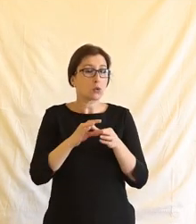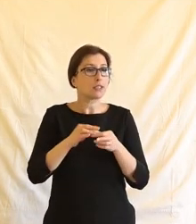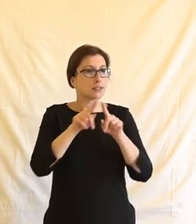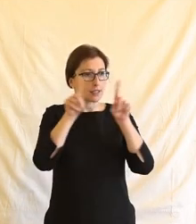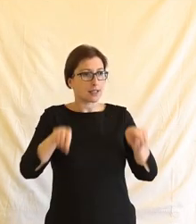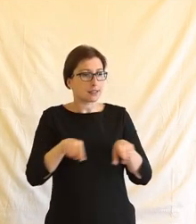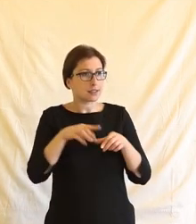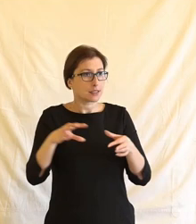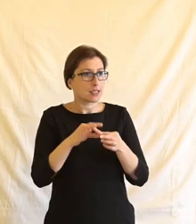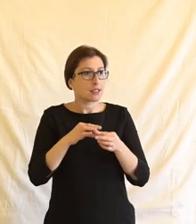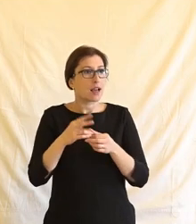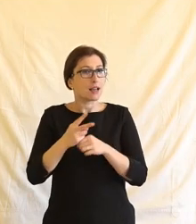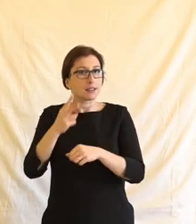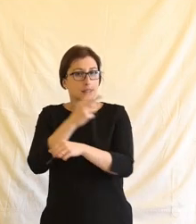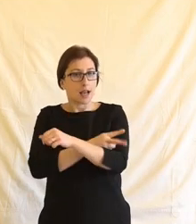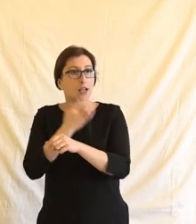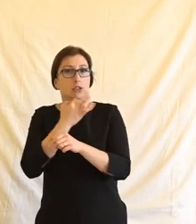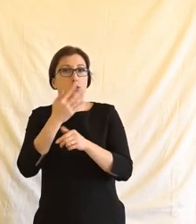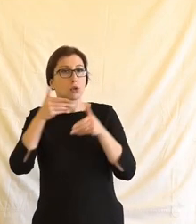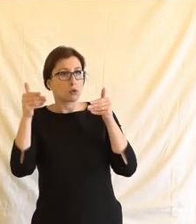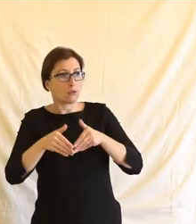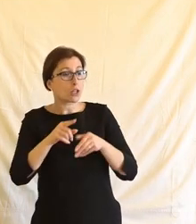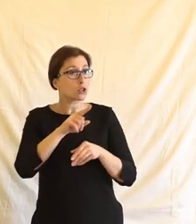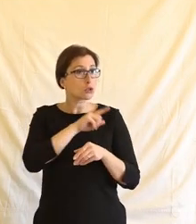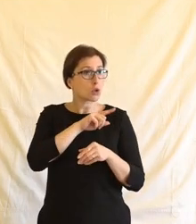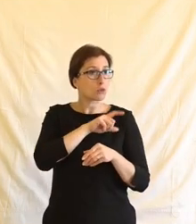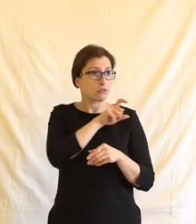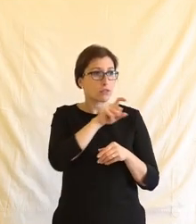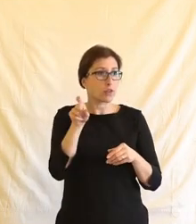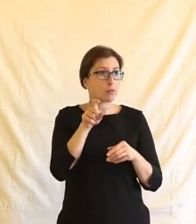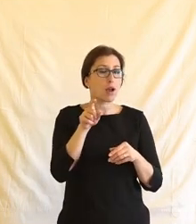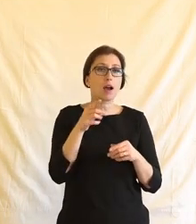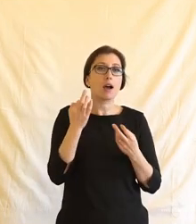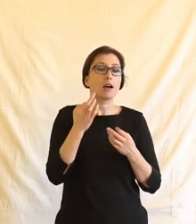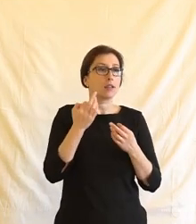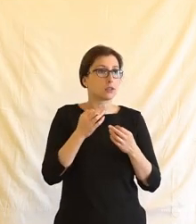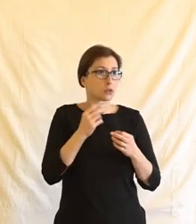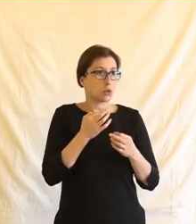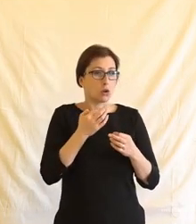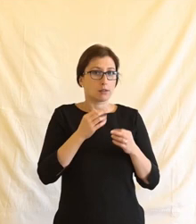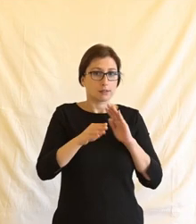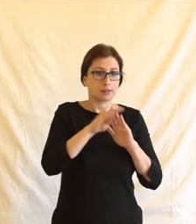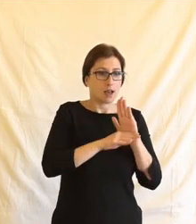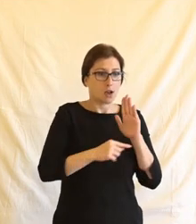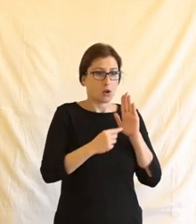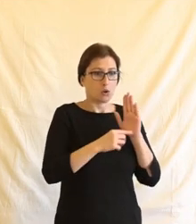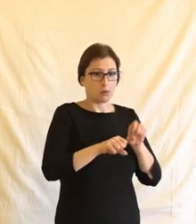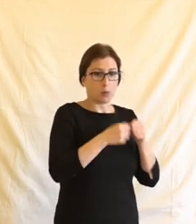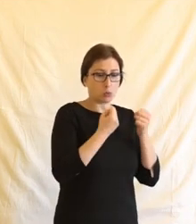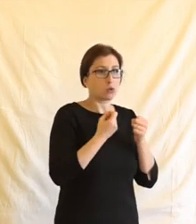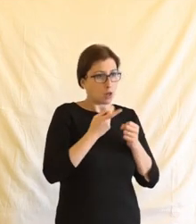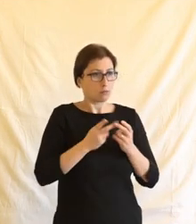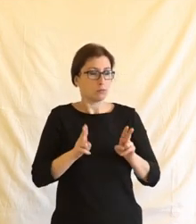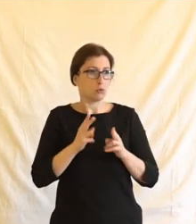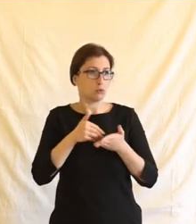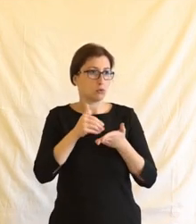konat pouze to, co mu zákon výslovně dovolí, zatímco soukromý subjekt může dělat cokoliv, co mu zákon výslovně nezakazuje. Ale to si myslím, že je obava, která tady,